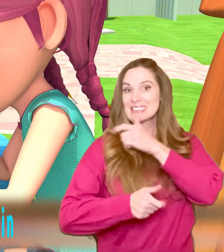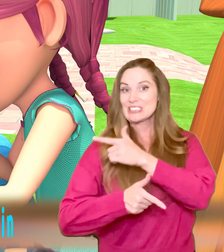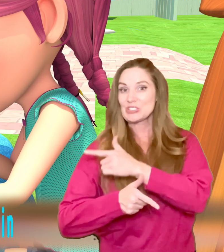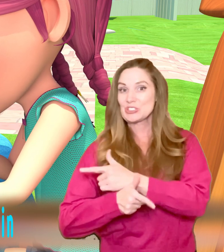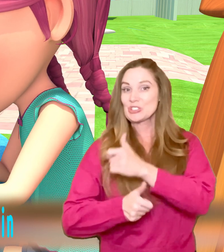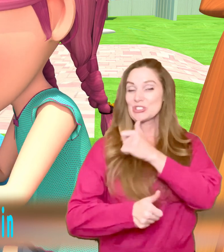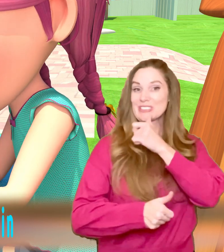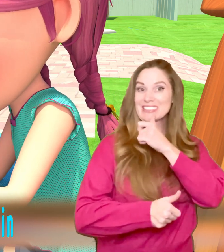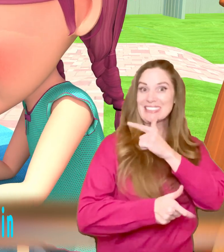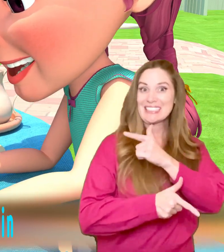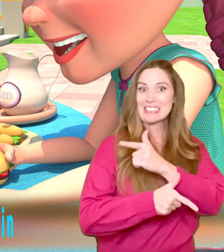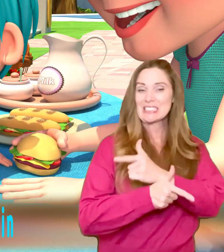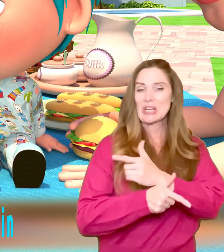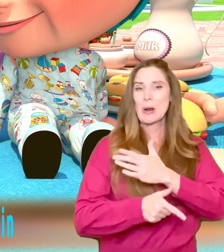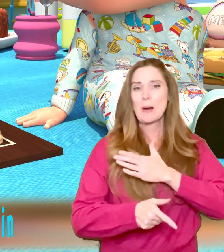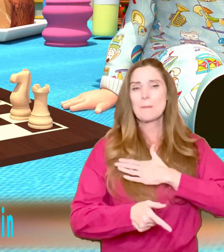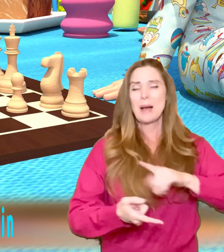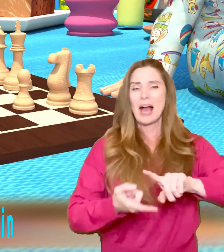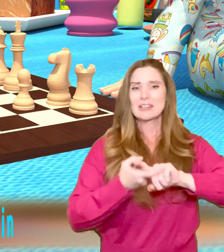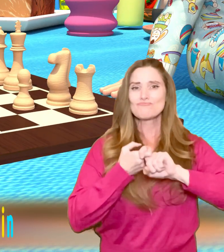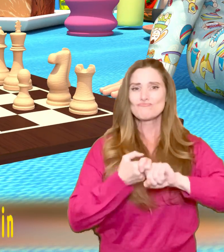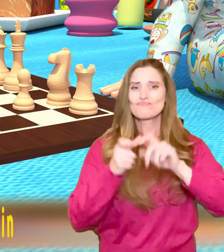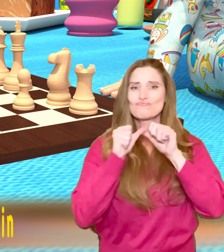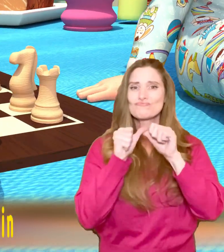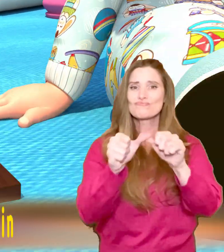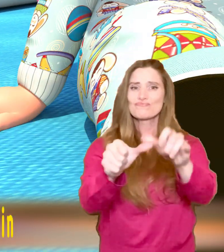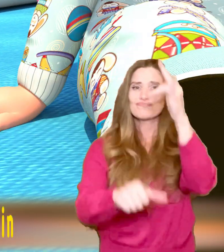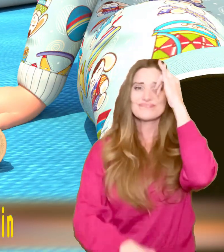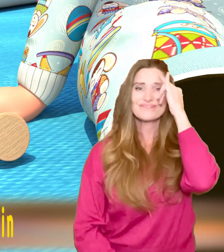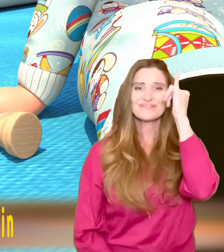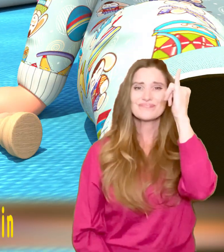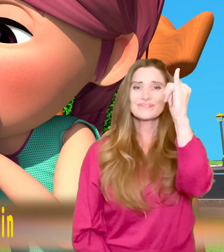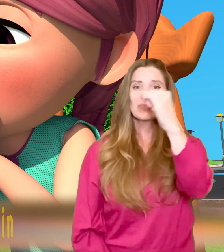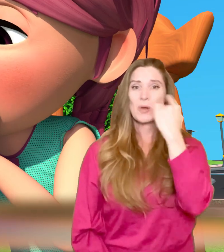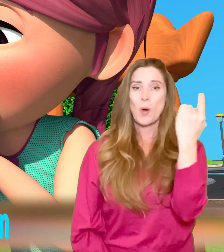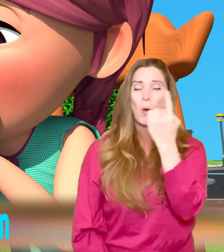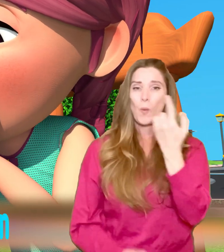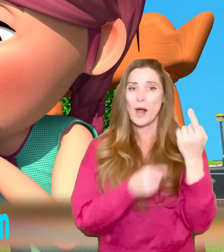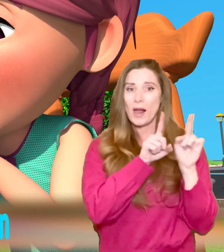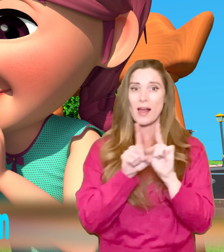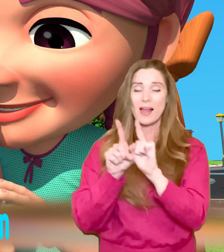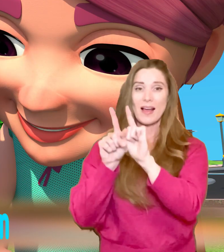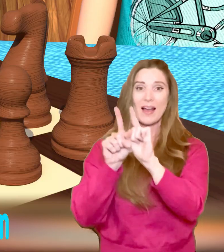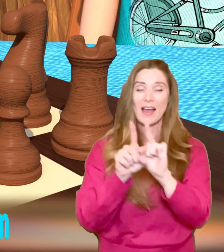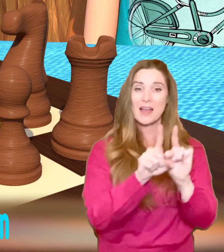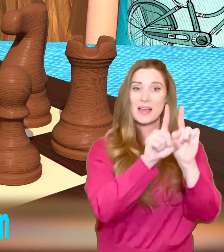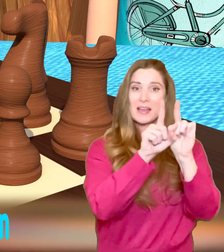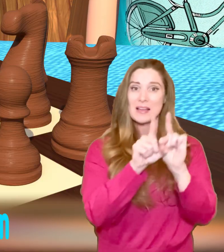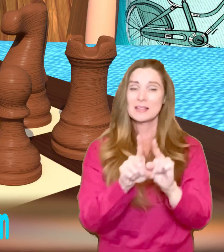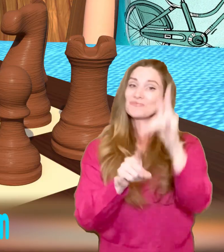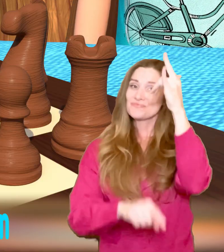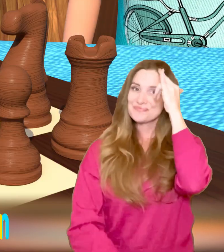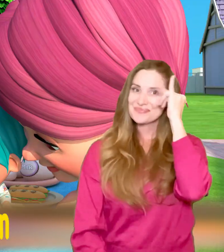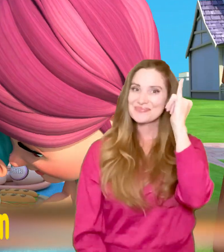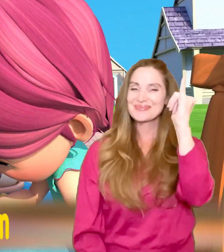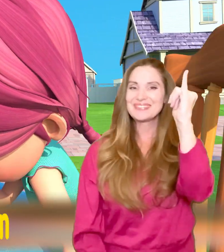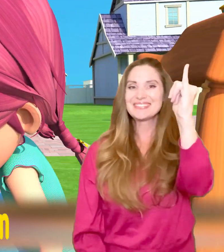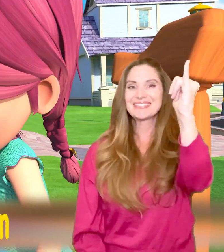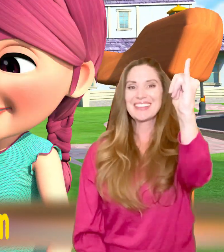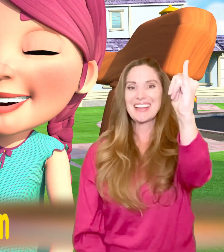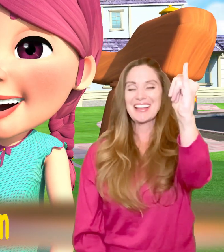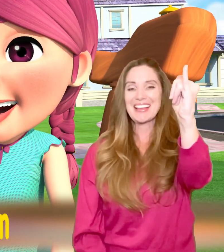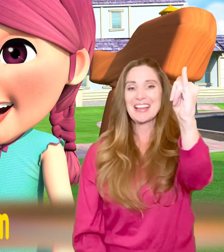Schwester, Schwester, meine beste Freundin, immer bei mir, seit am